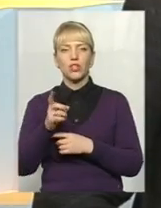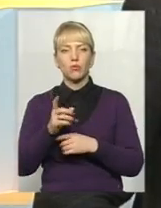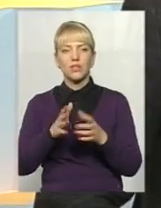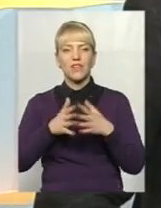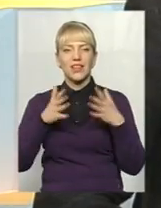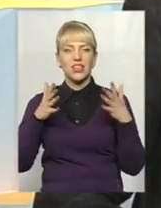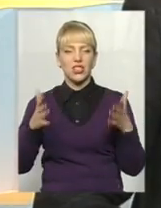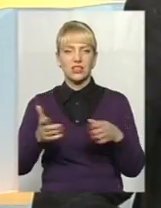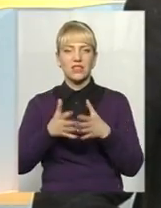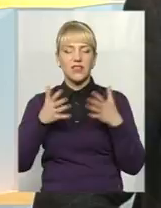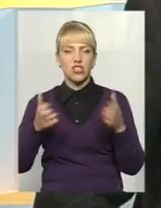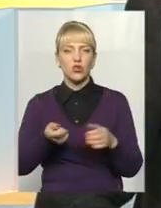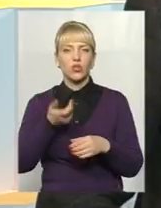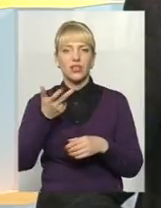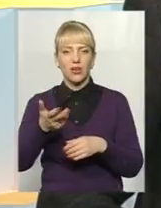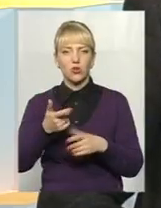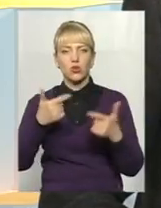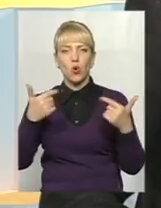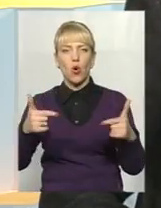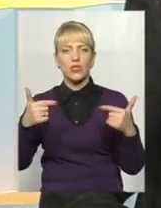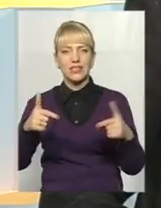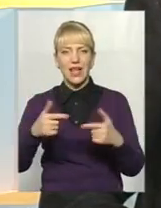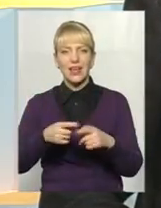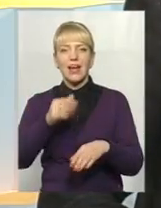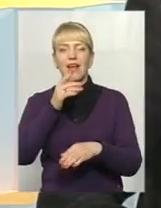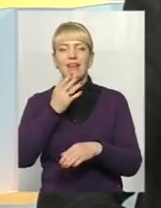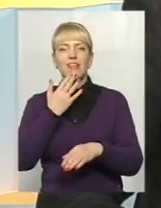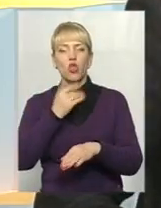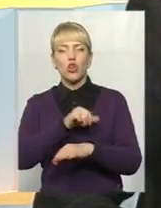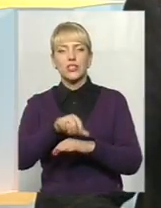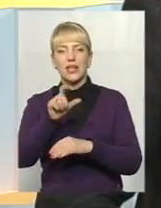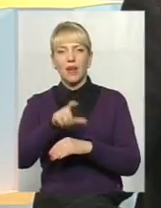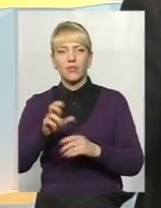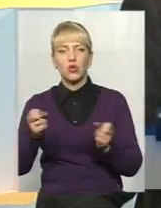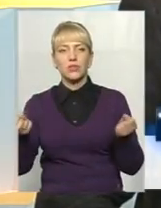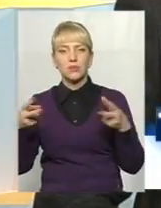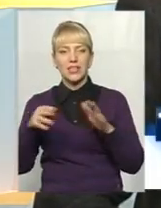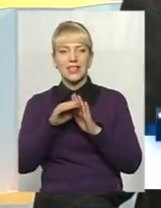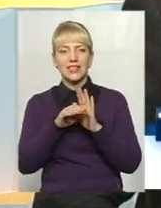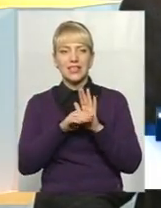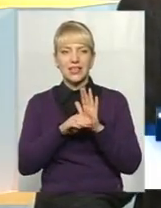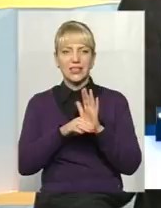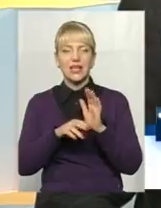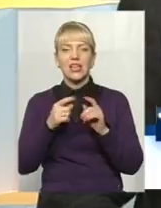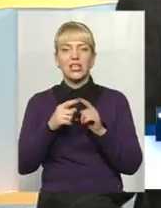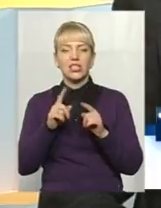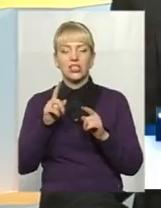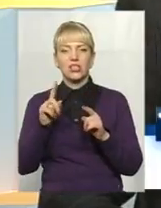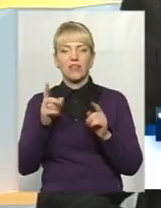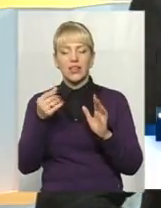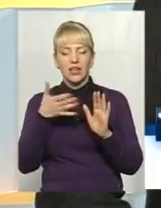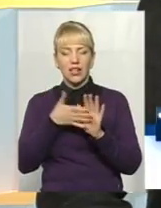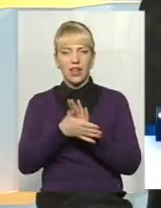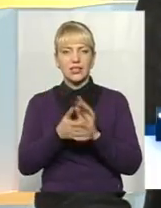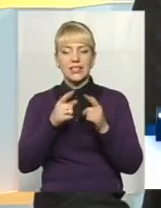величезною кількістю гостей іноземних. Але спеціально статті, навіть витрат, заповідник не може собі дозволити, тому